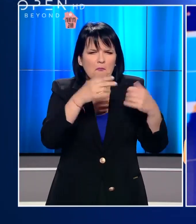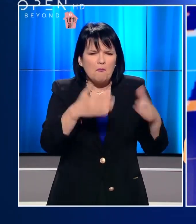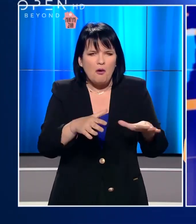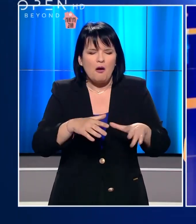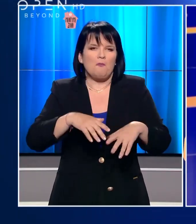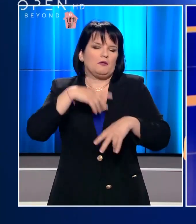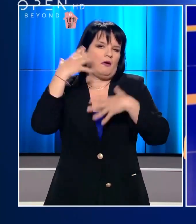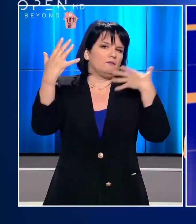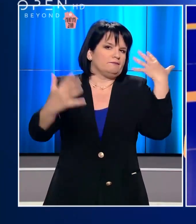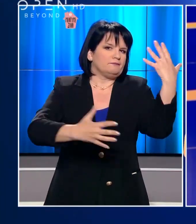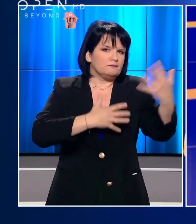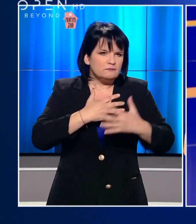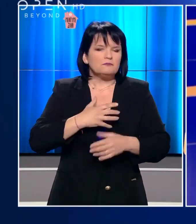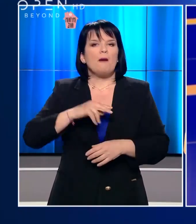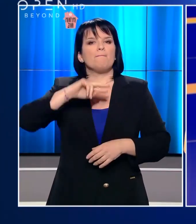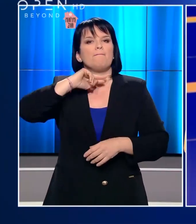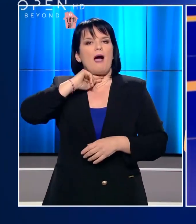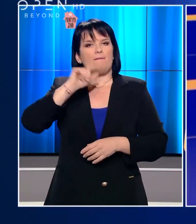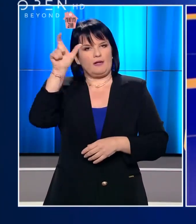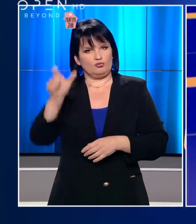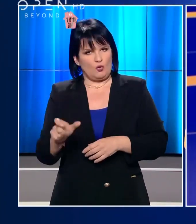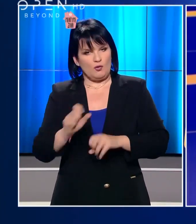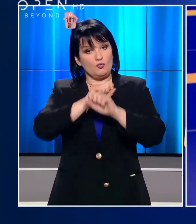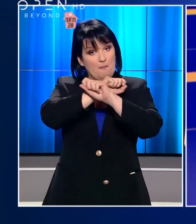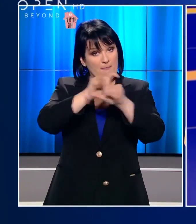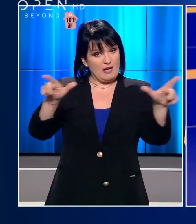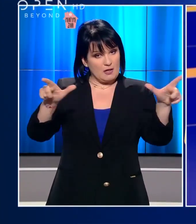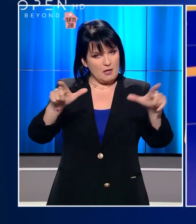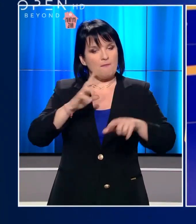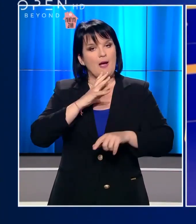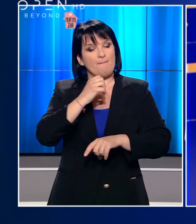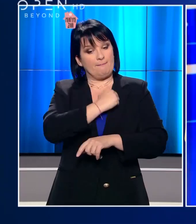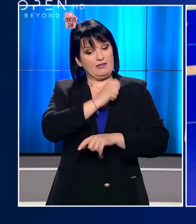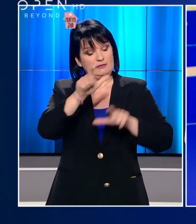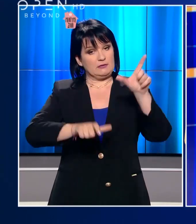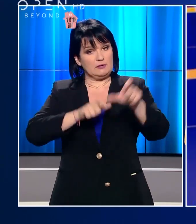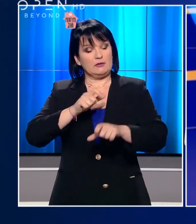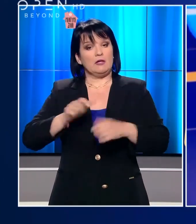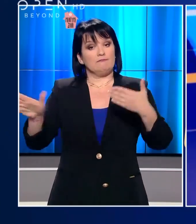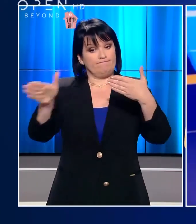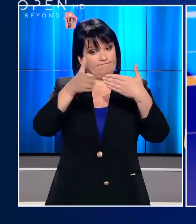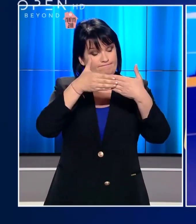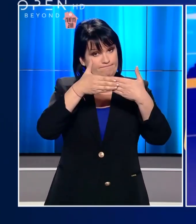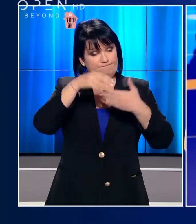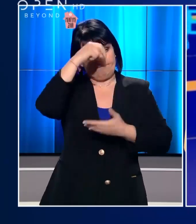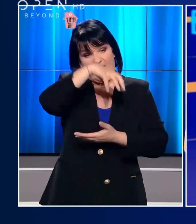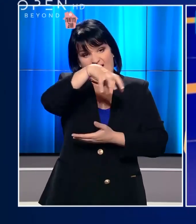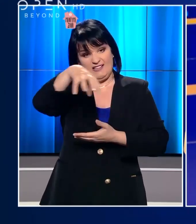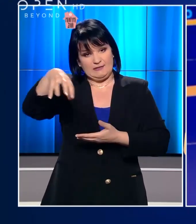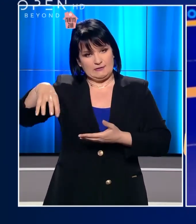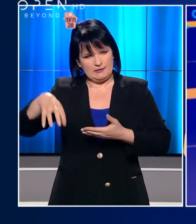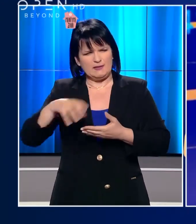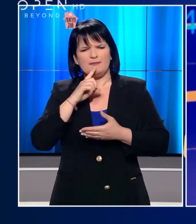εκτός ελέγχου. Ο Πάπας Φραγκίσκος έστειλε νέο μήνυμα στους πιστούς όσο οι εκκλησίες λειτουργούν και κλεισμένων των θυρών με